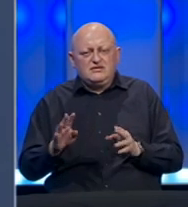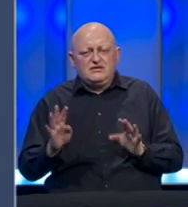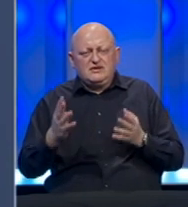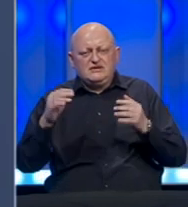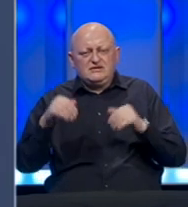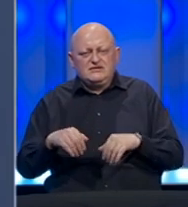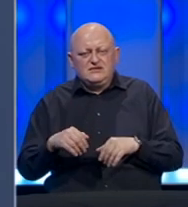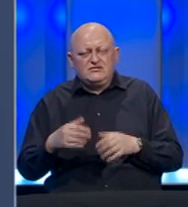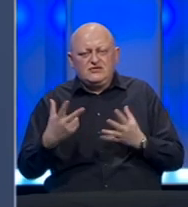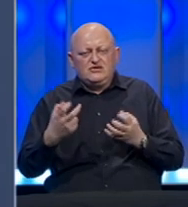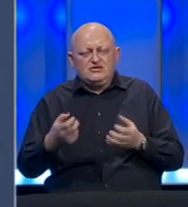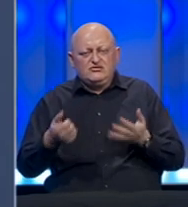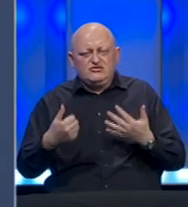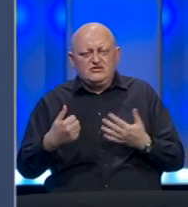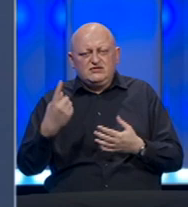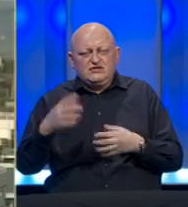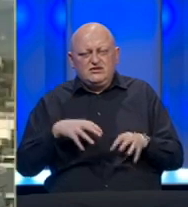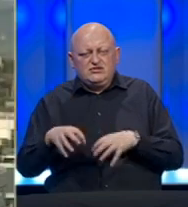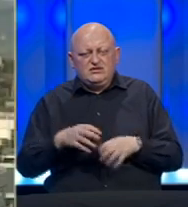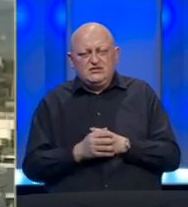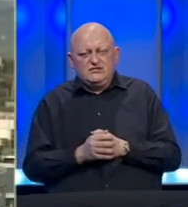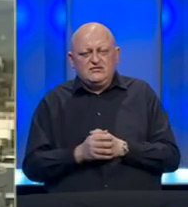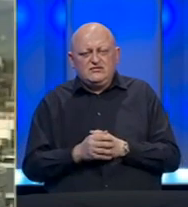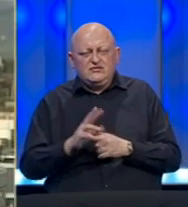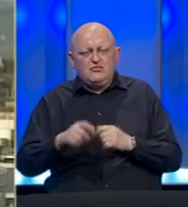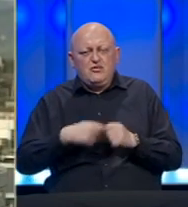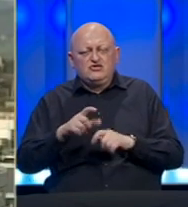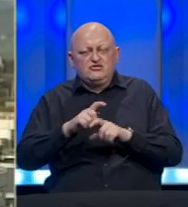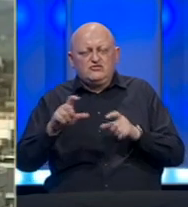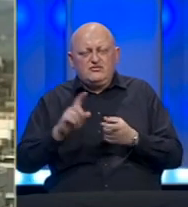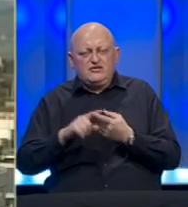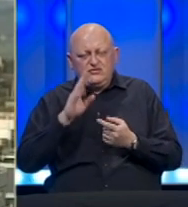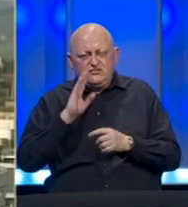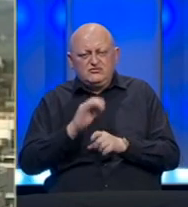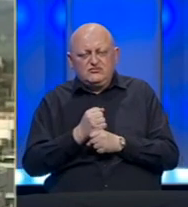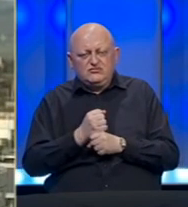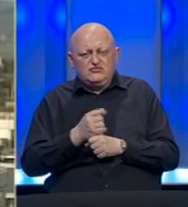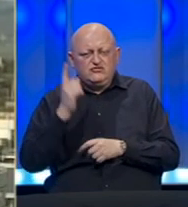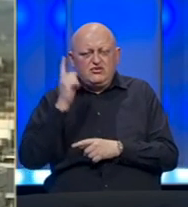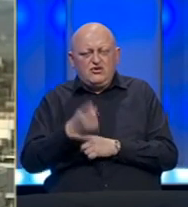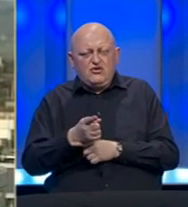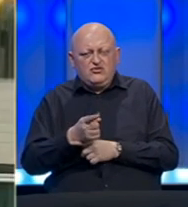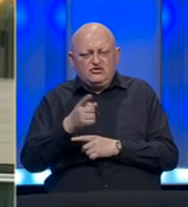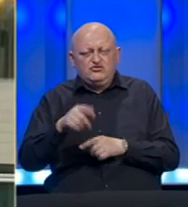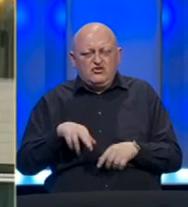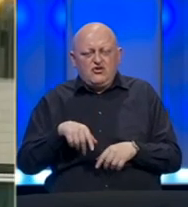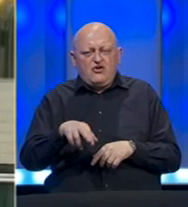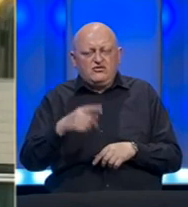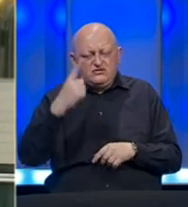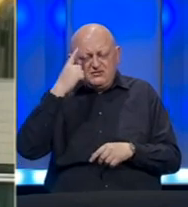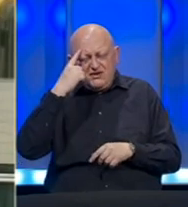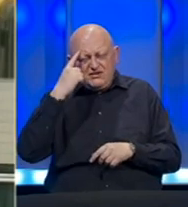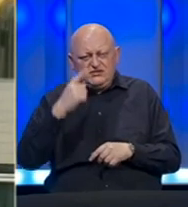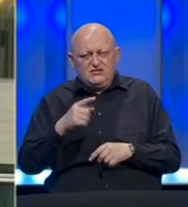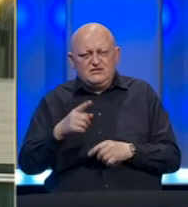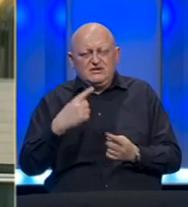.861 radnika. Poslovni subjekti u Federaciji BiH odlučili su se na ovaj korak jer smatraju